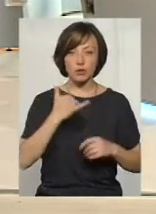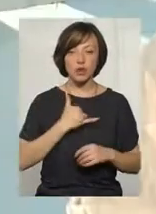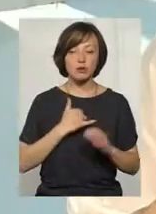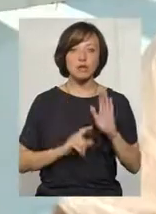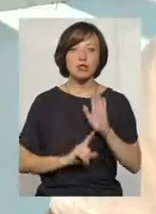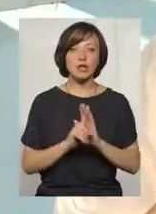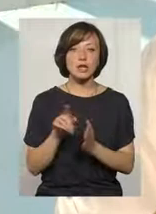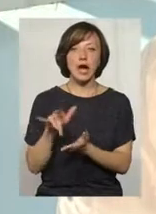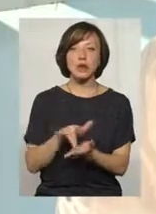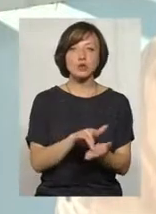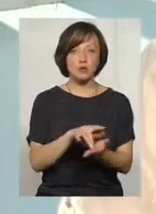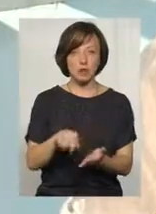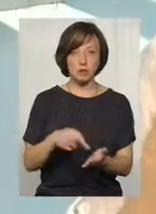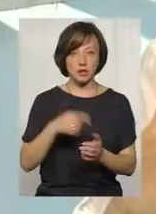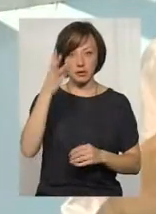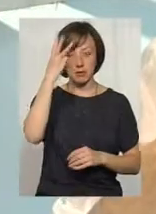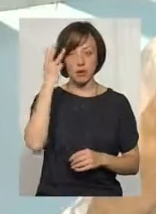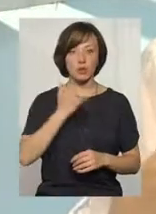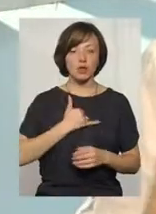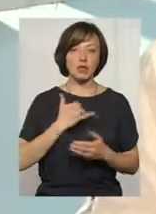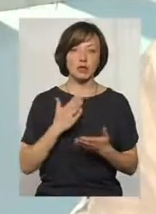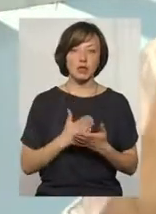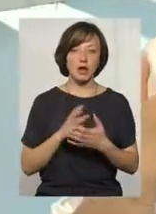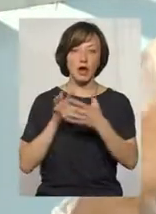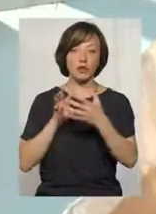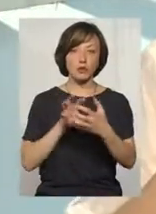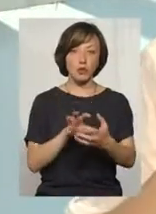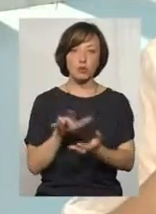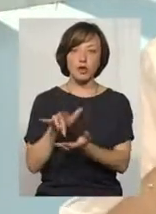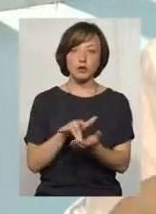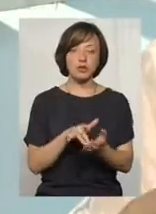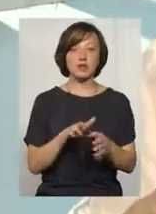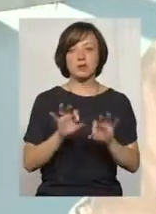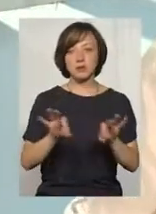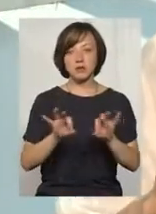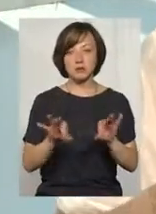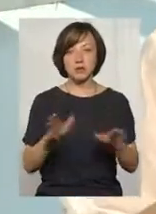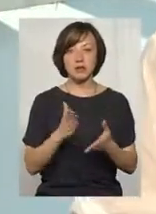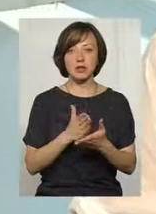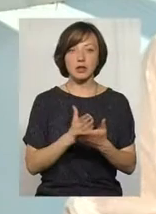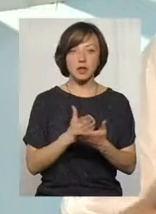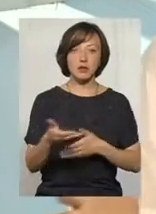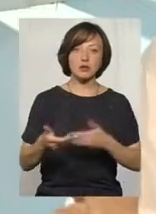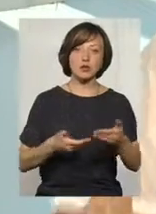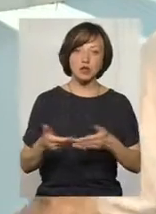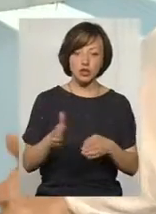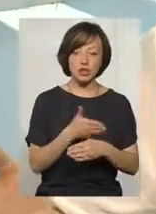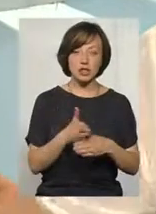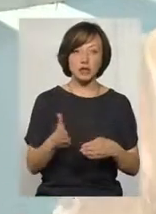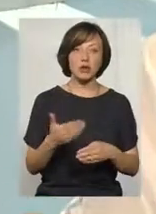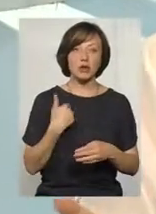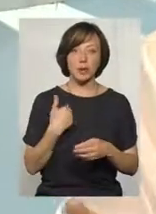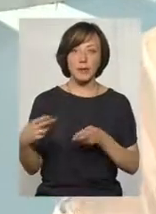почались екскурсії по місту Хмельницькому. В нас є автобус екскурсійний, в нас ведуться екскурсії, в нас є пішохідна частина і так далі. До мене